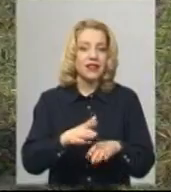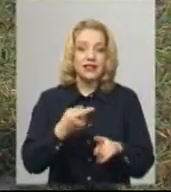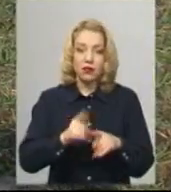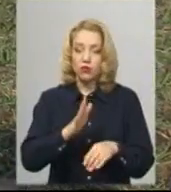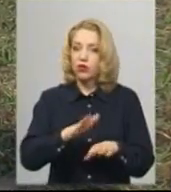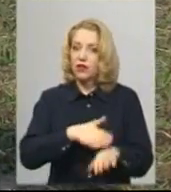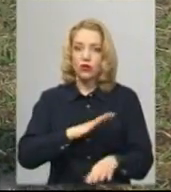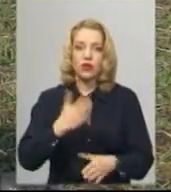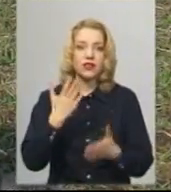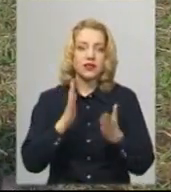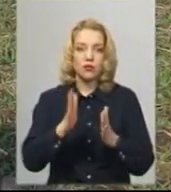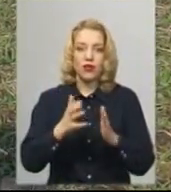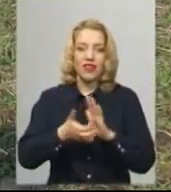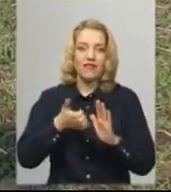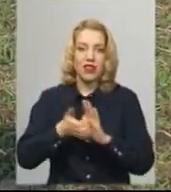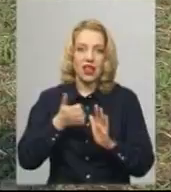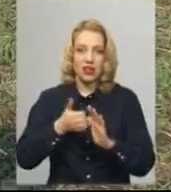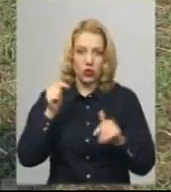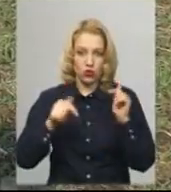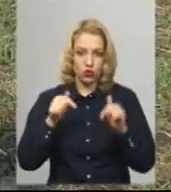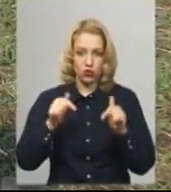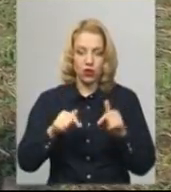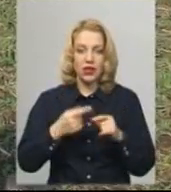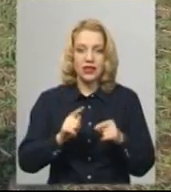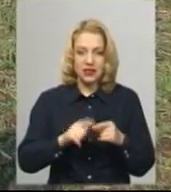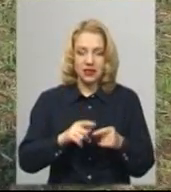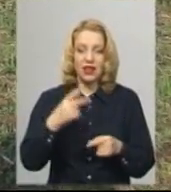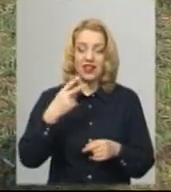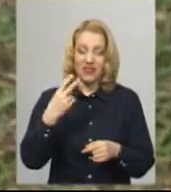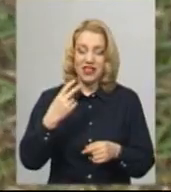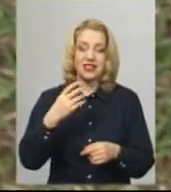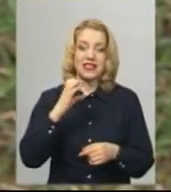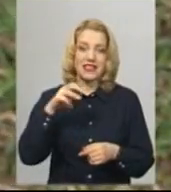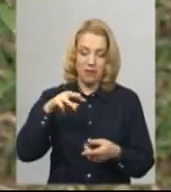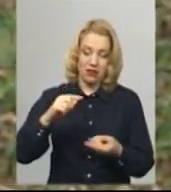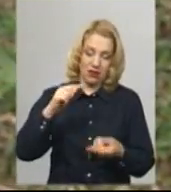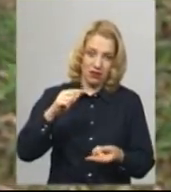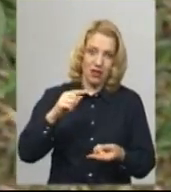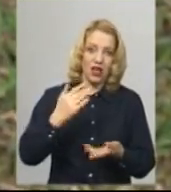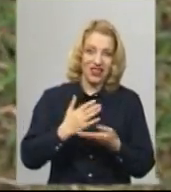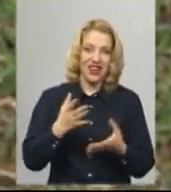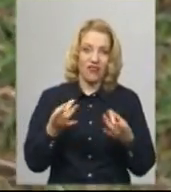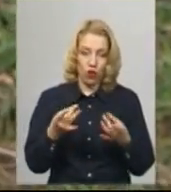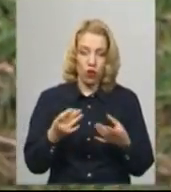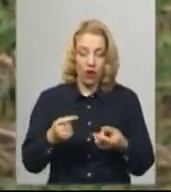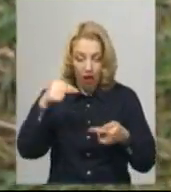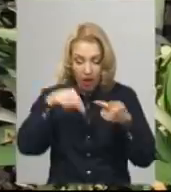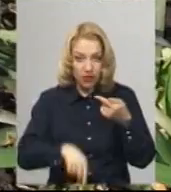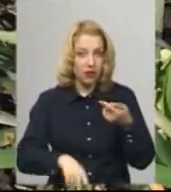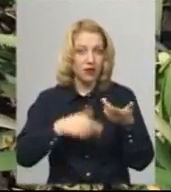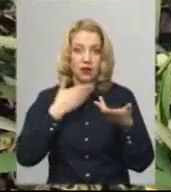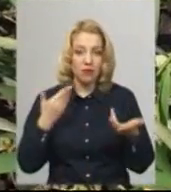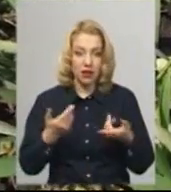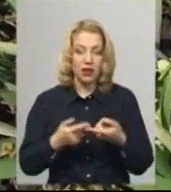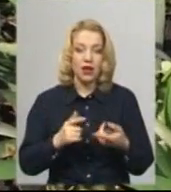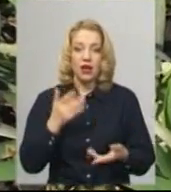каже агроном. Її хватає опадів. Цих 25 сантиметрів, який промочений ґрунт, її хватить на перших порах. а на дачі, на вегетацію, треба дощів. Буде недобір врожаю,